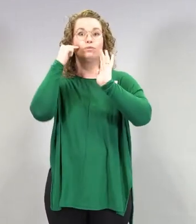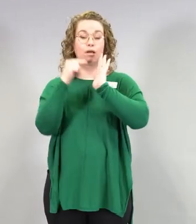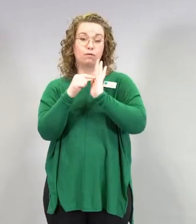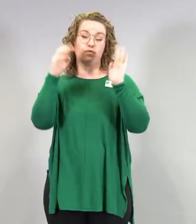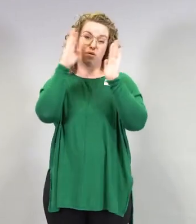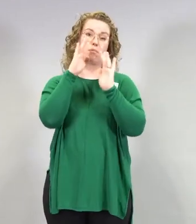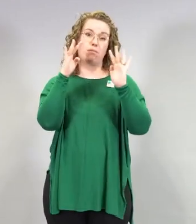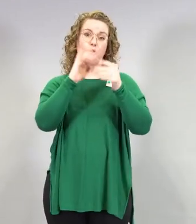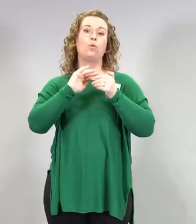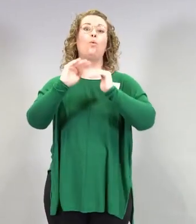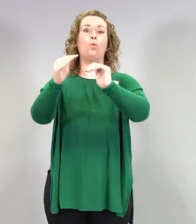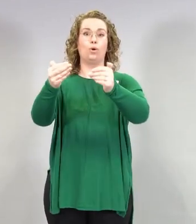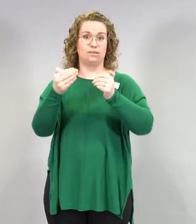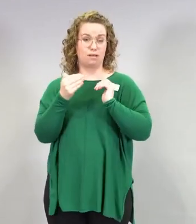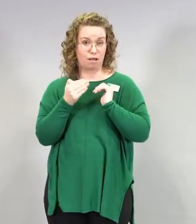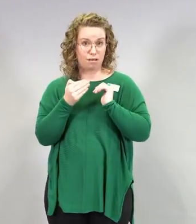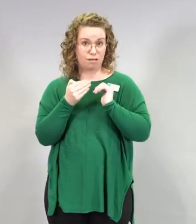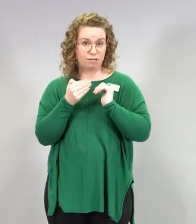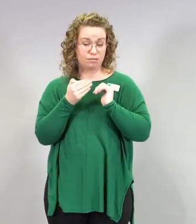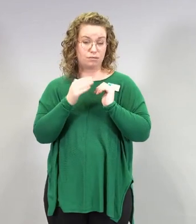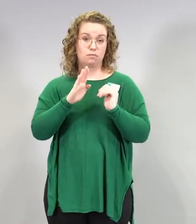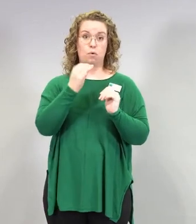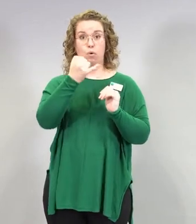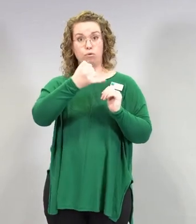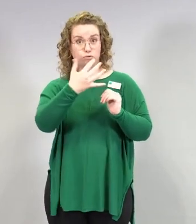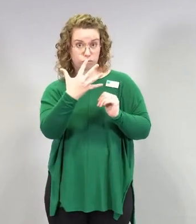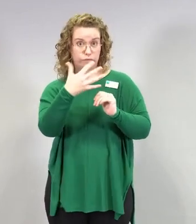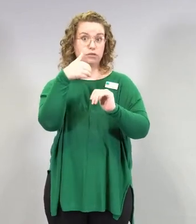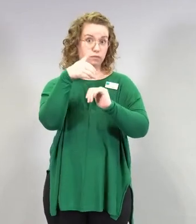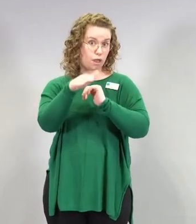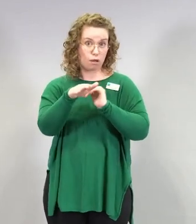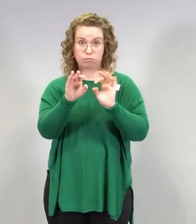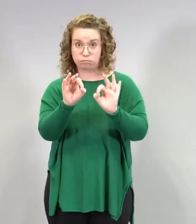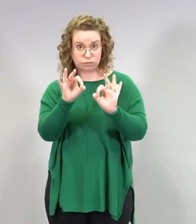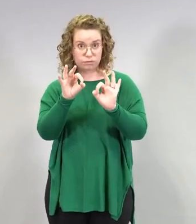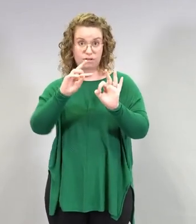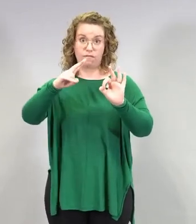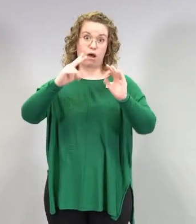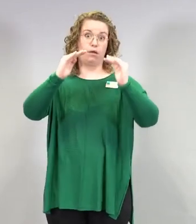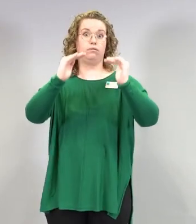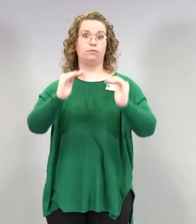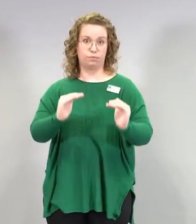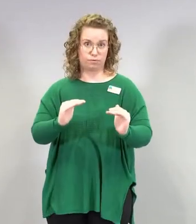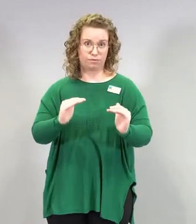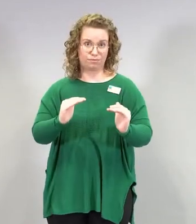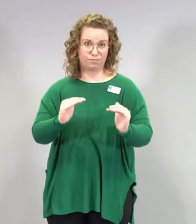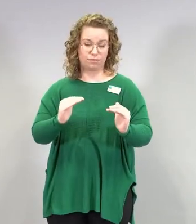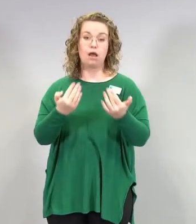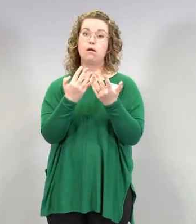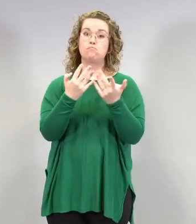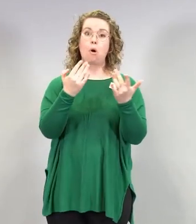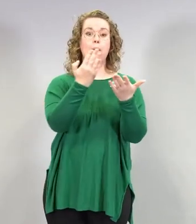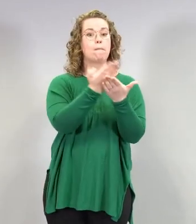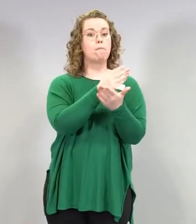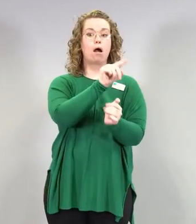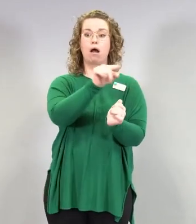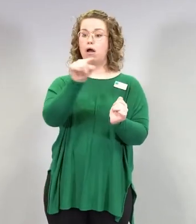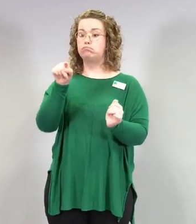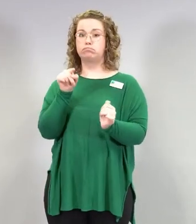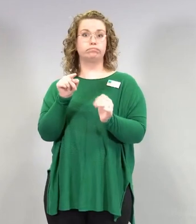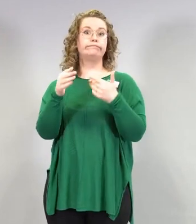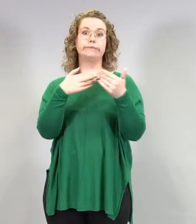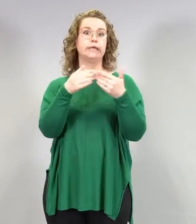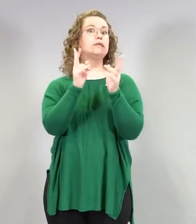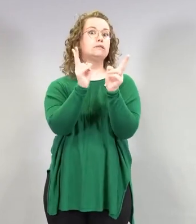ikävuoden raja järkevä vai pitäisikö sitä laittaa alaspäin. Ja näinhän monessa maassa on tehty, koska heidän epidemia